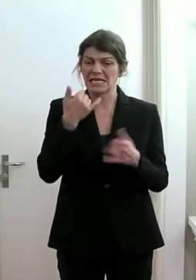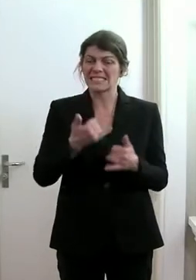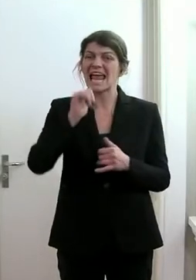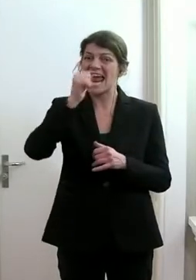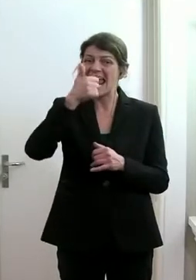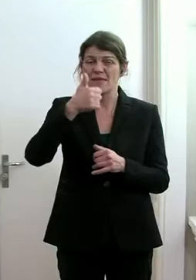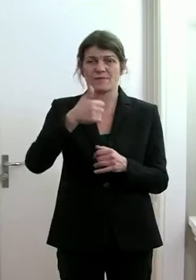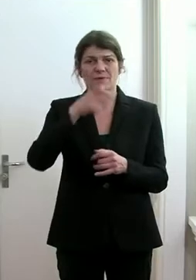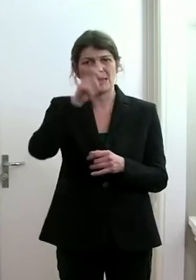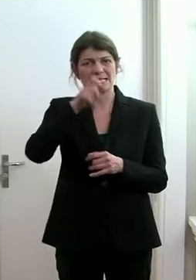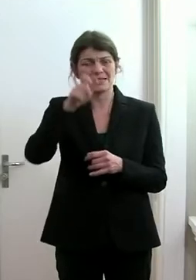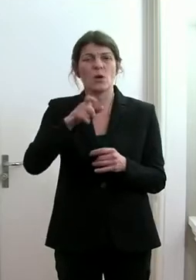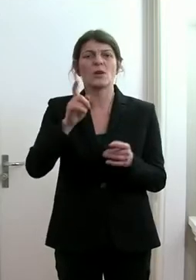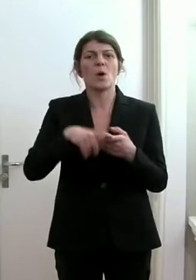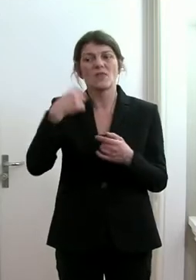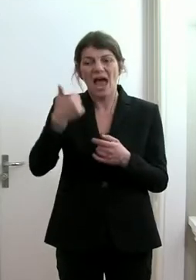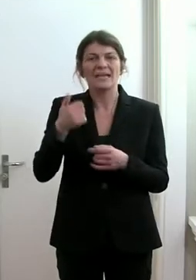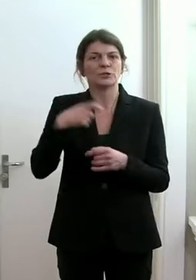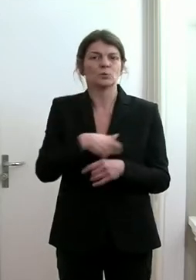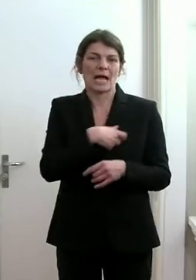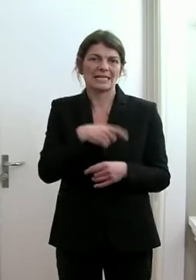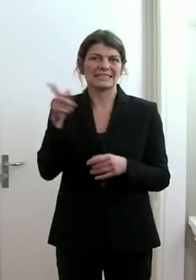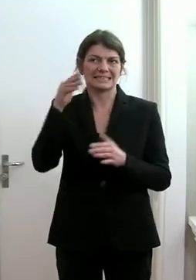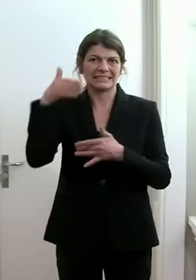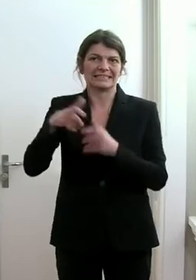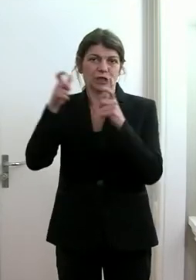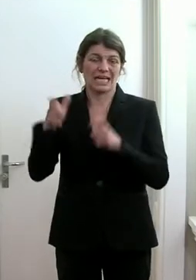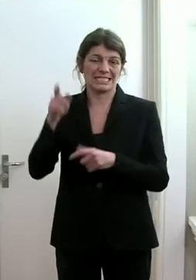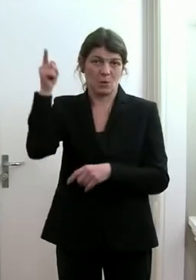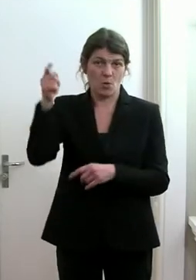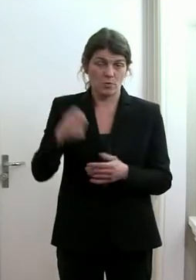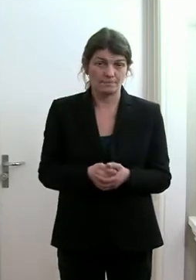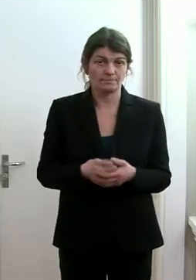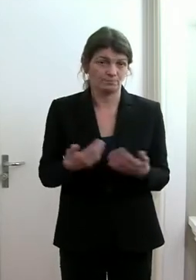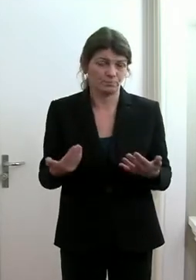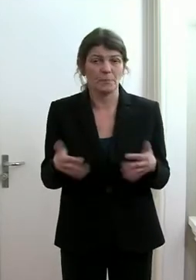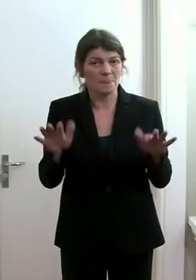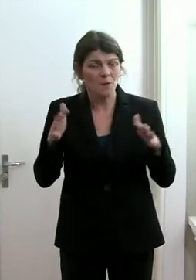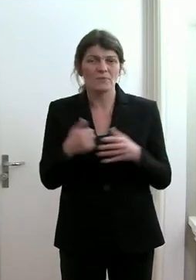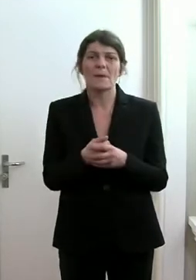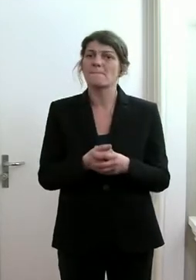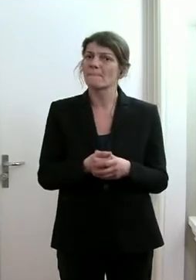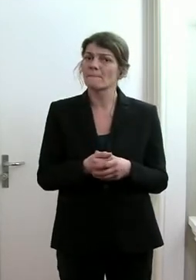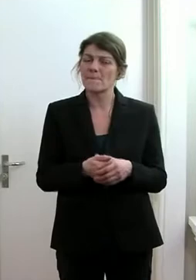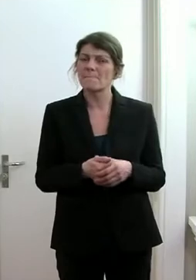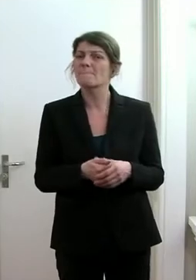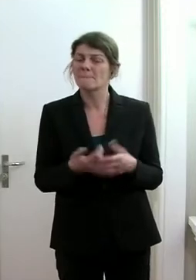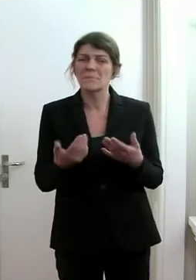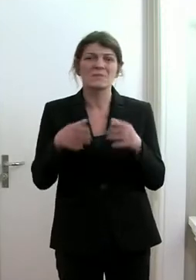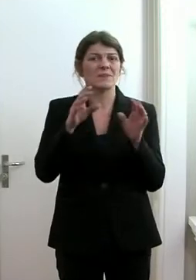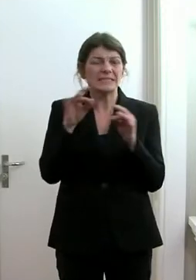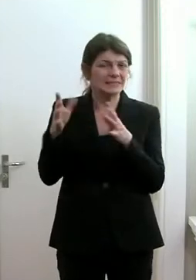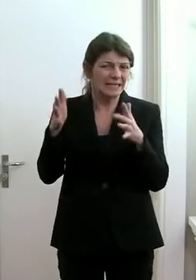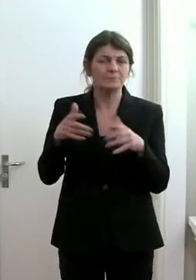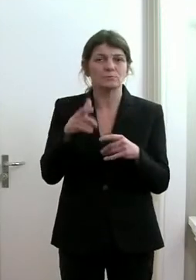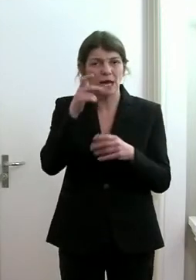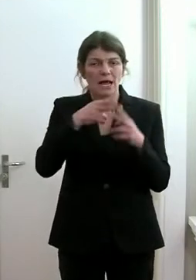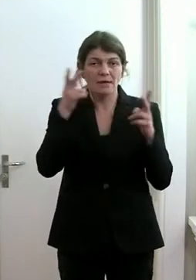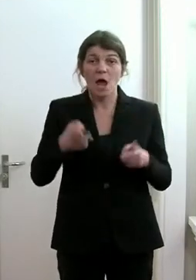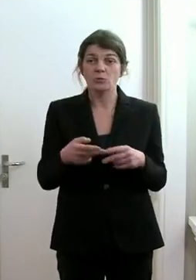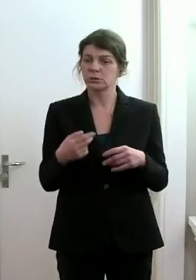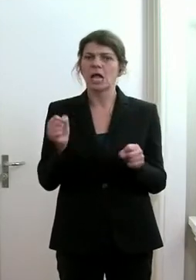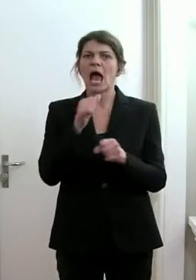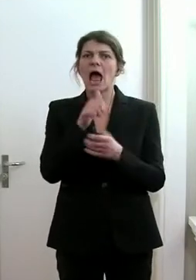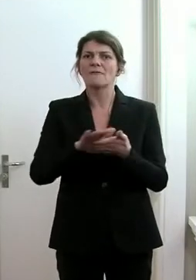hospitalisiert, eine ist in der Schweiz in der Intensivstation, dann gehen wir davon aus, dass wir so ungefähr zehn größenordentlichen im Spital sind. Die kann man nicht